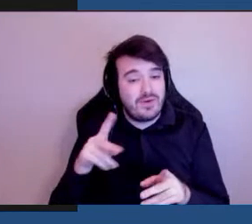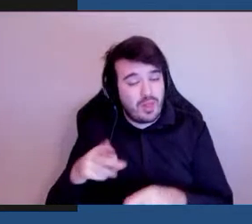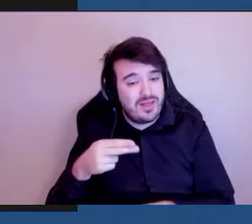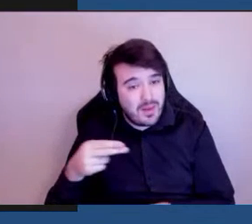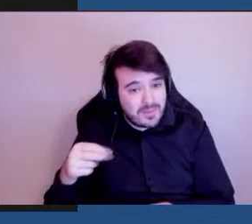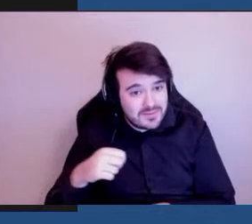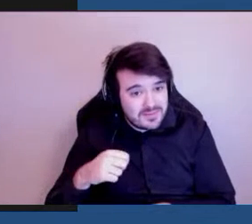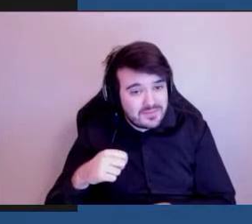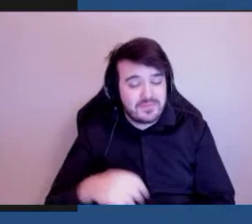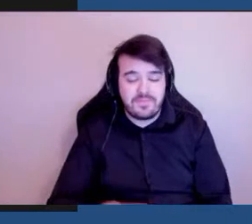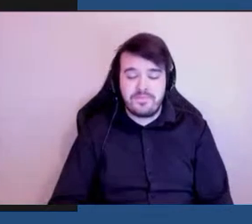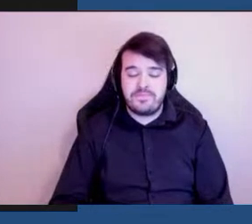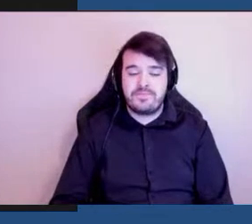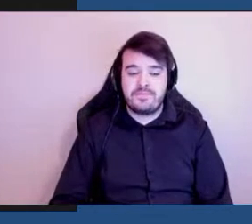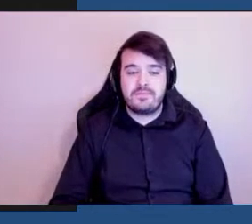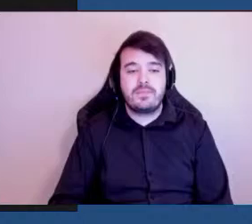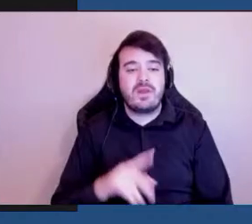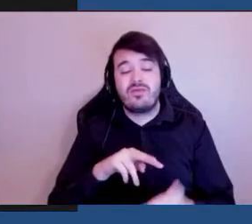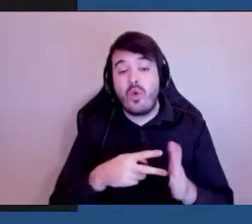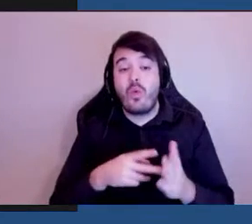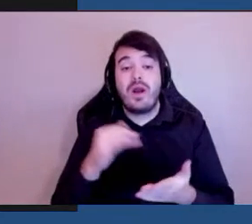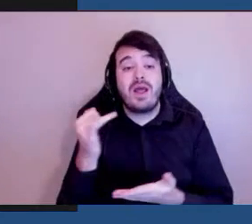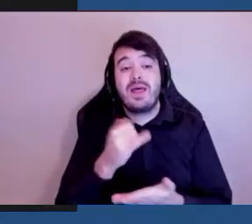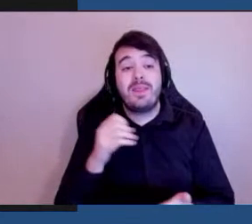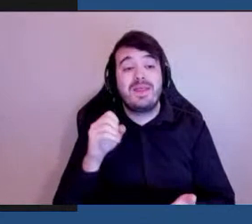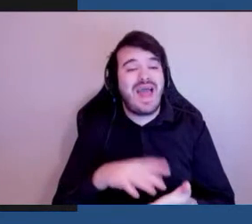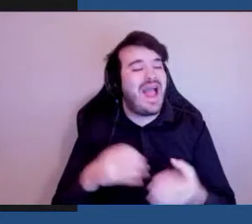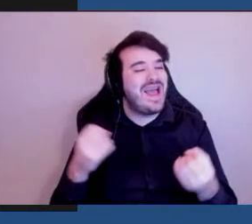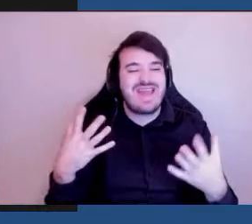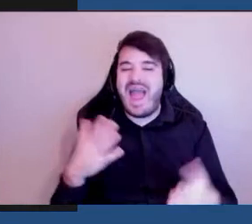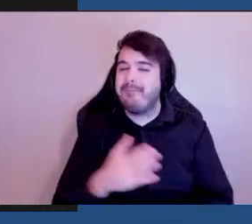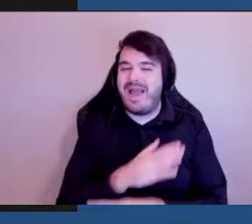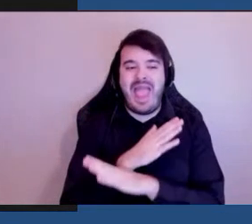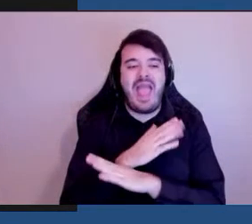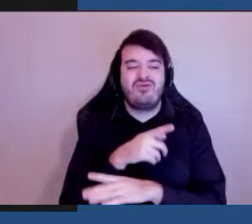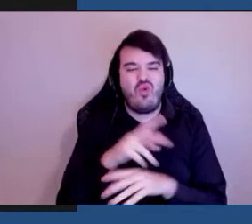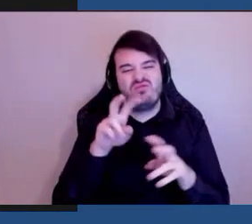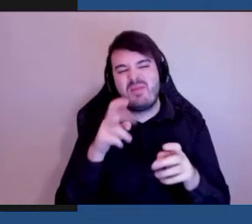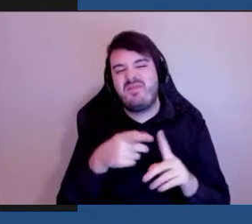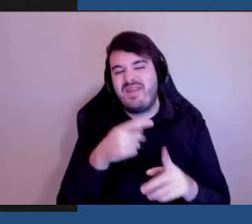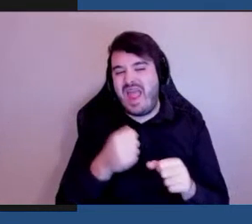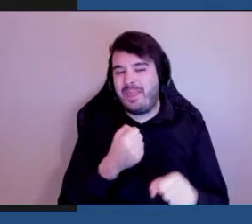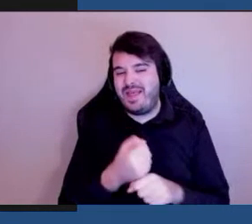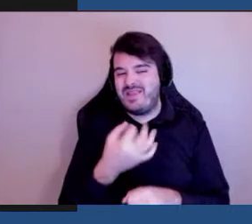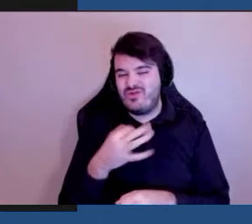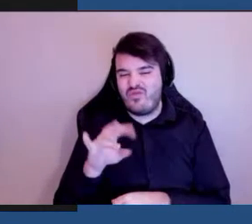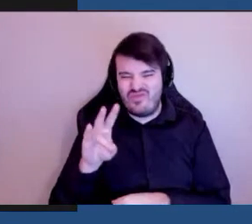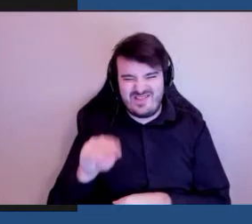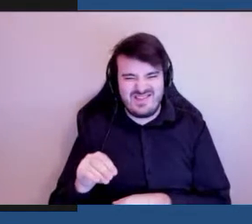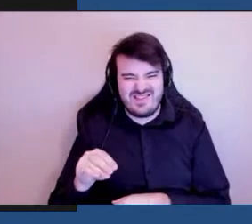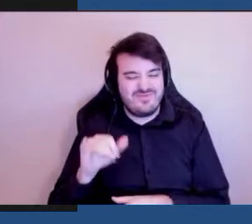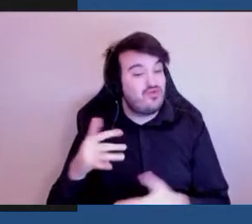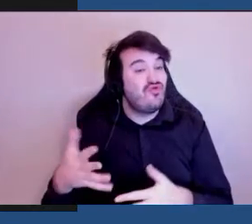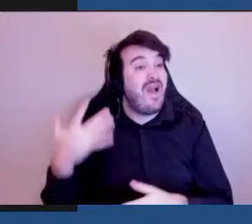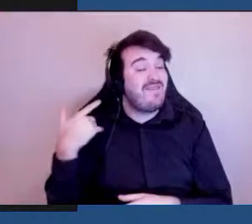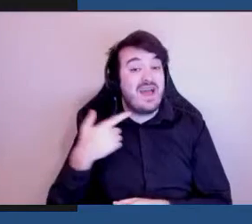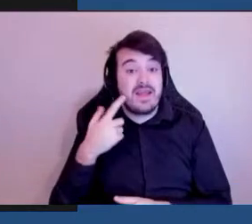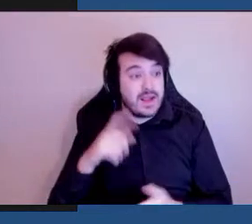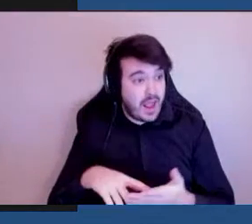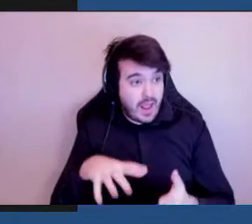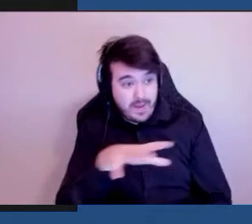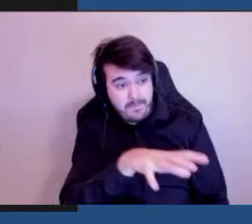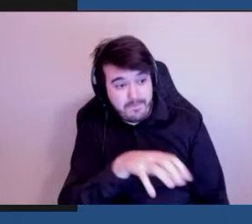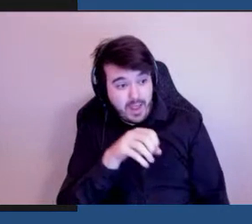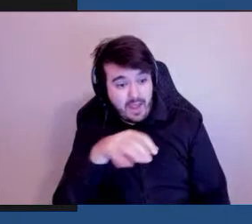on parle de design sans barrière, c'est un terme des années 70 et c'était souvent ce qu'on disait quand on prenait un environnement qui